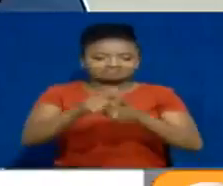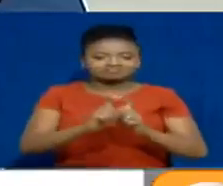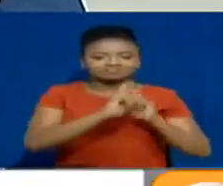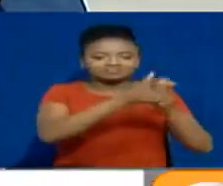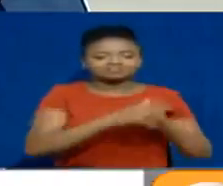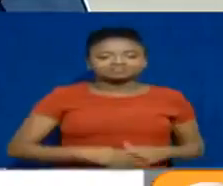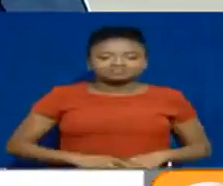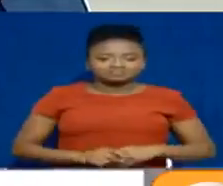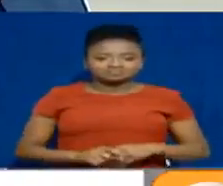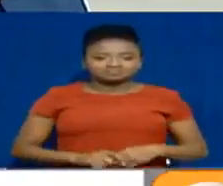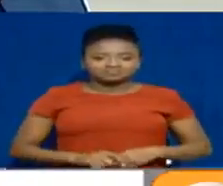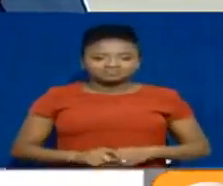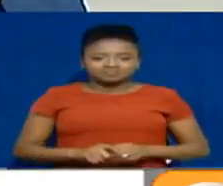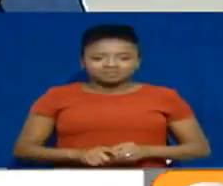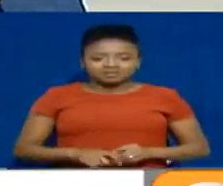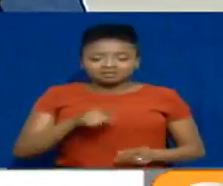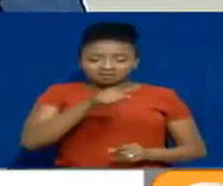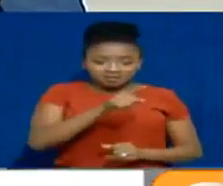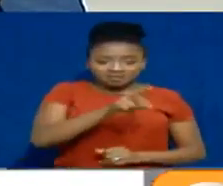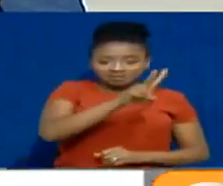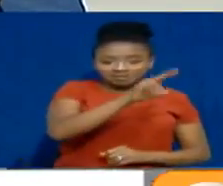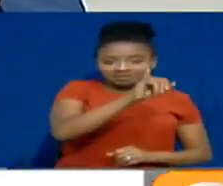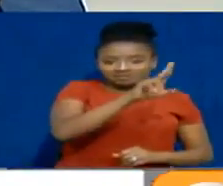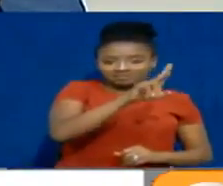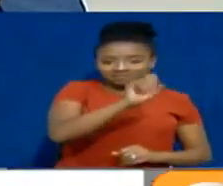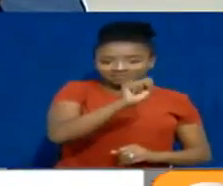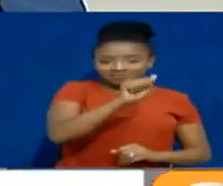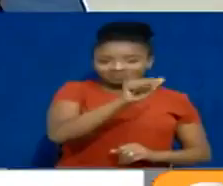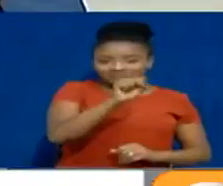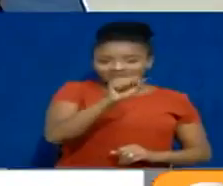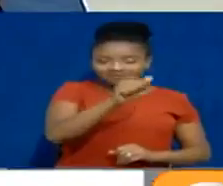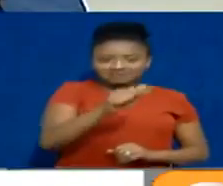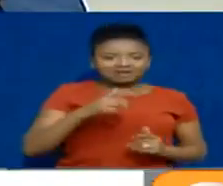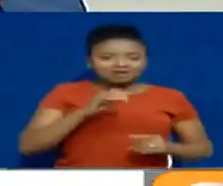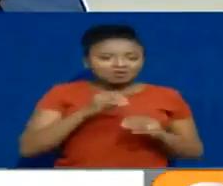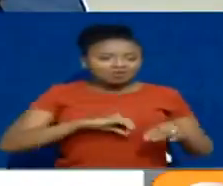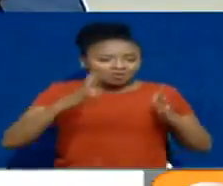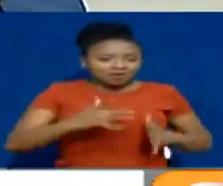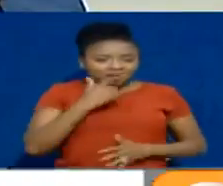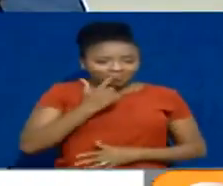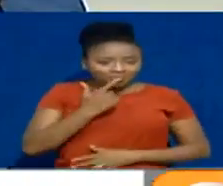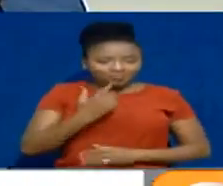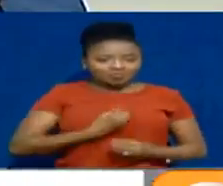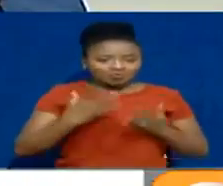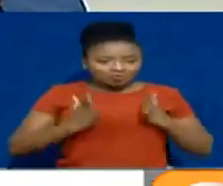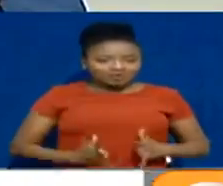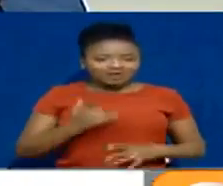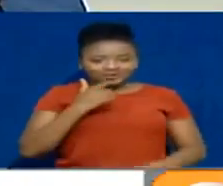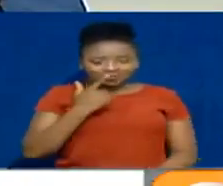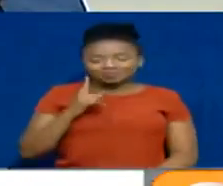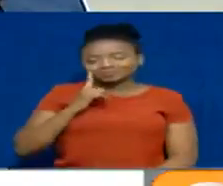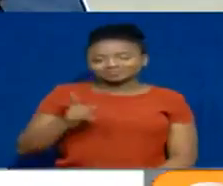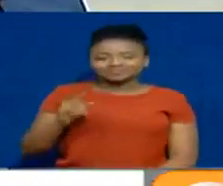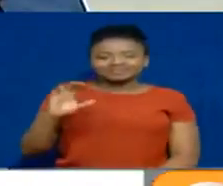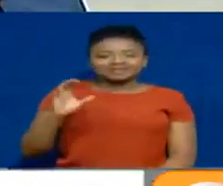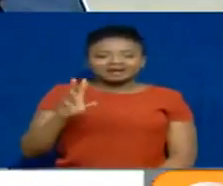mkiunzi cha vyu sasa ambacho kinamilikiuwa na kampuni ya Royal Media Services kime kwa marufu muyongoni mawatumizi wa simu za kisansa kutukana na uwezo